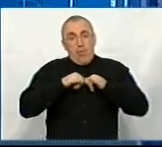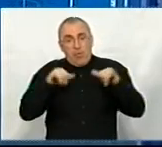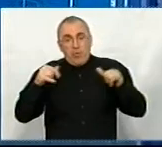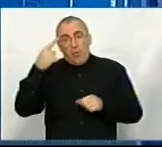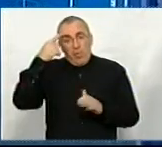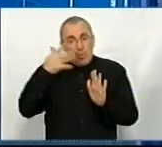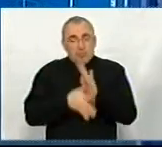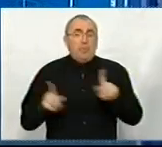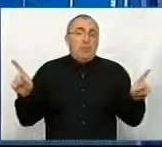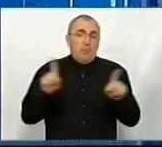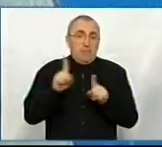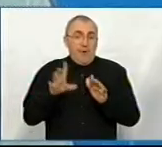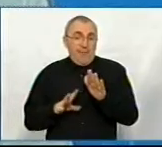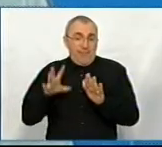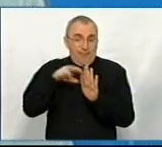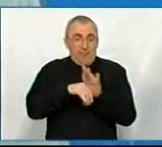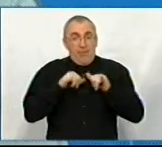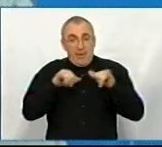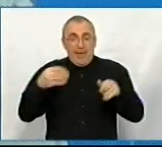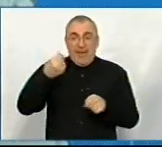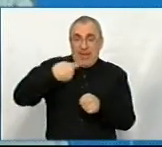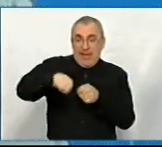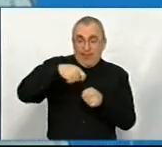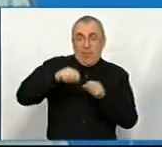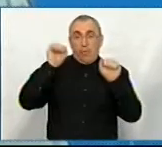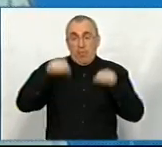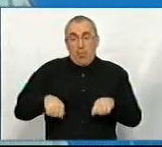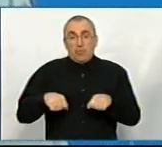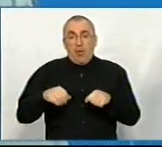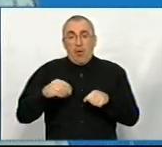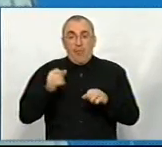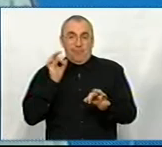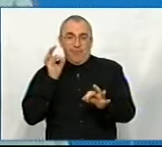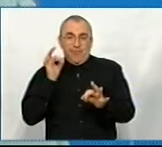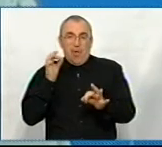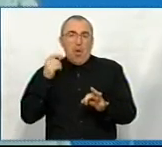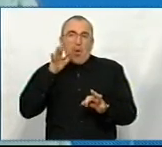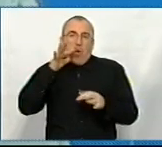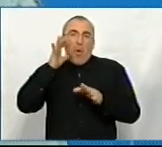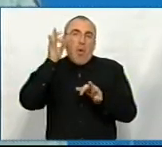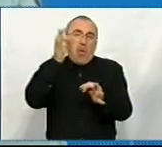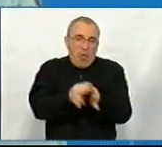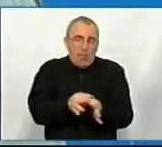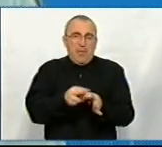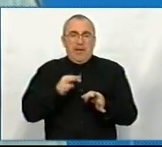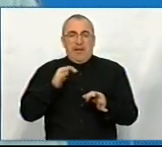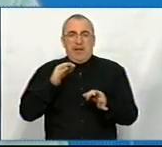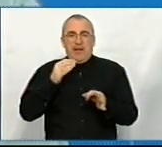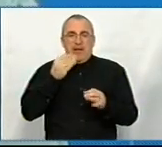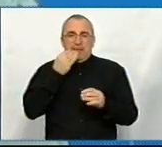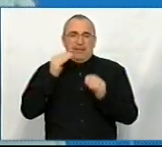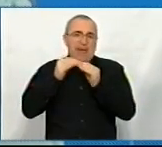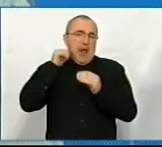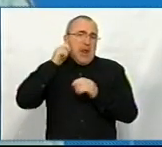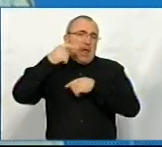розуміємо, що вкладення у розвиток і інвестиції, вони можуть потім окупатися роками і десятиліттями. Чи є ось